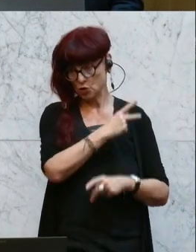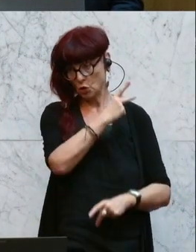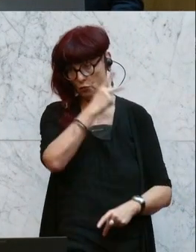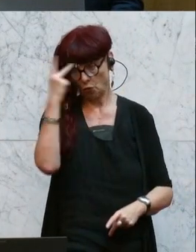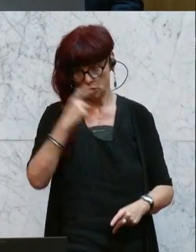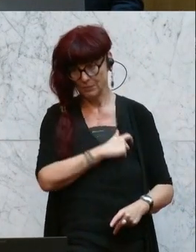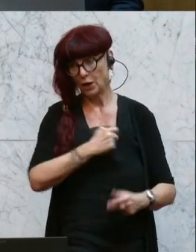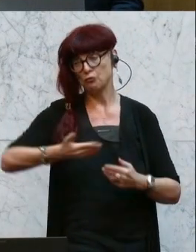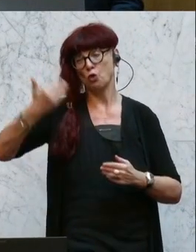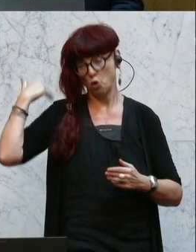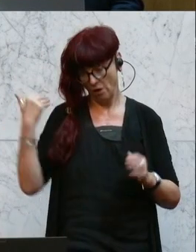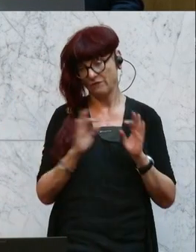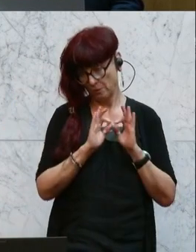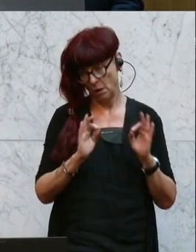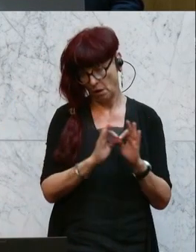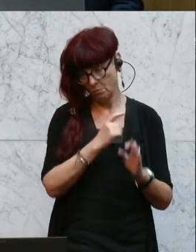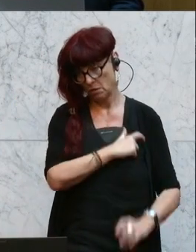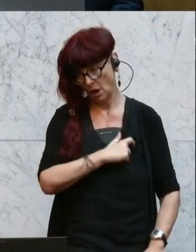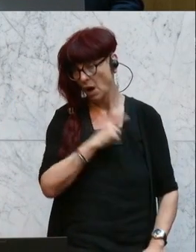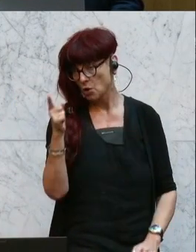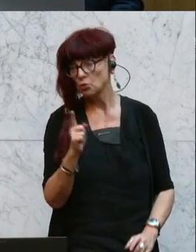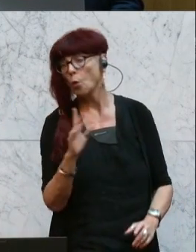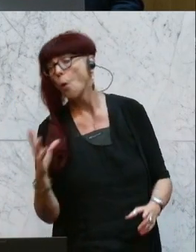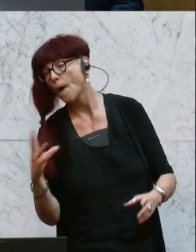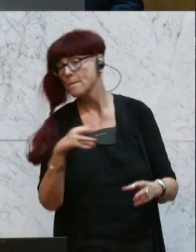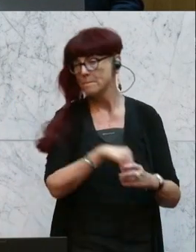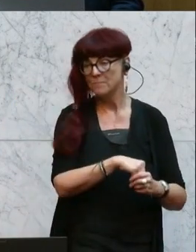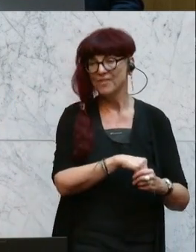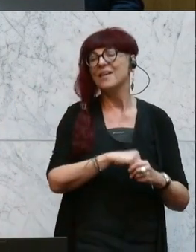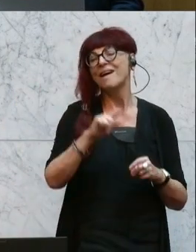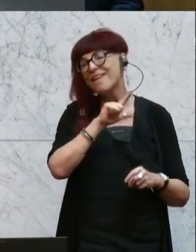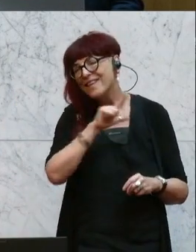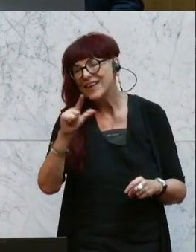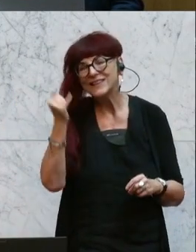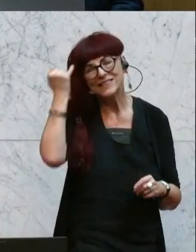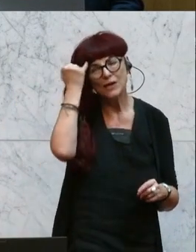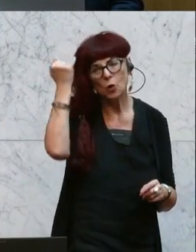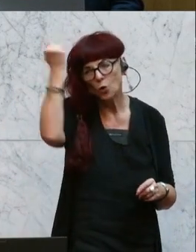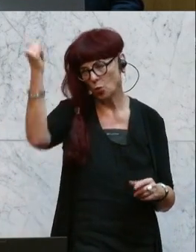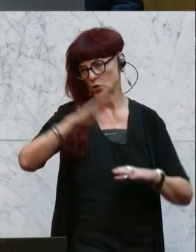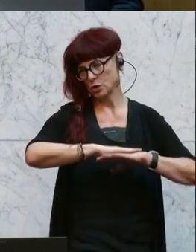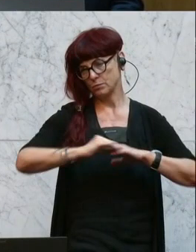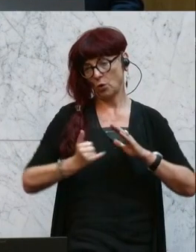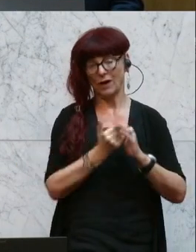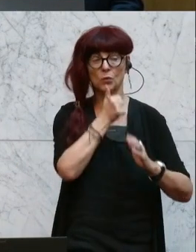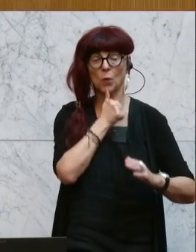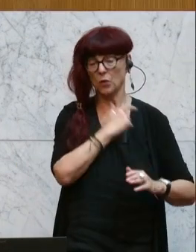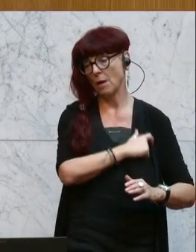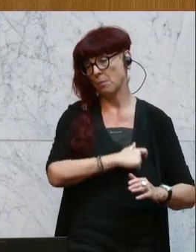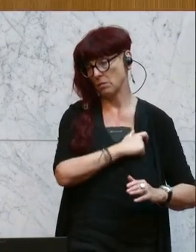Familienpartei, Sie beteiligen sich an dem linksideologischen Projekt der Grünen, das Auflösen der